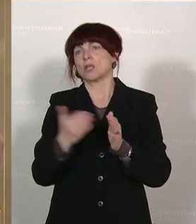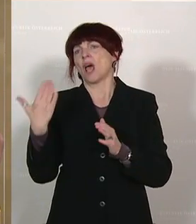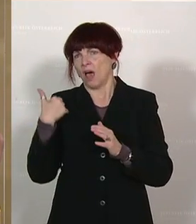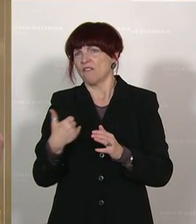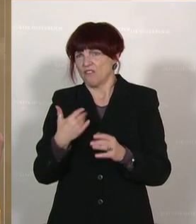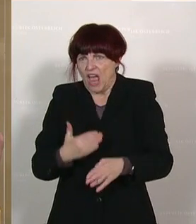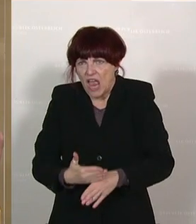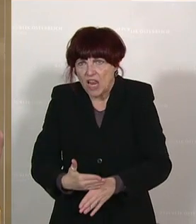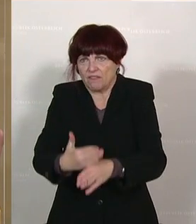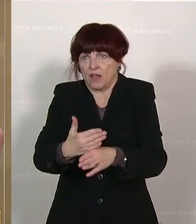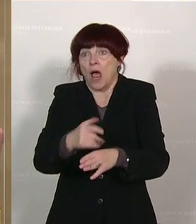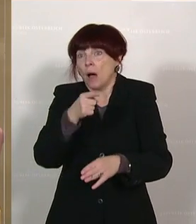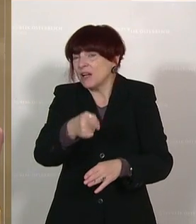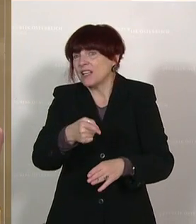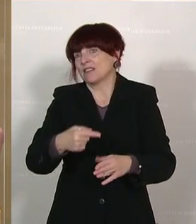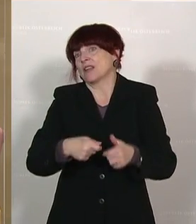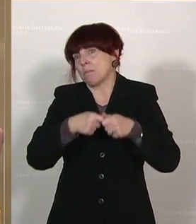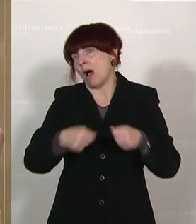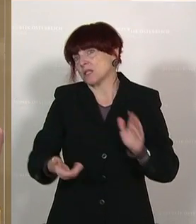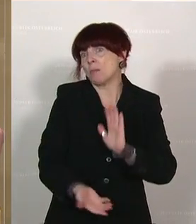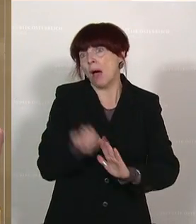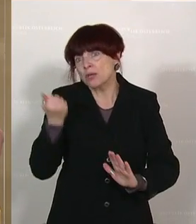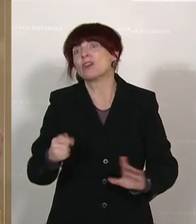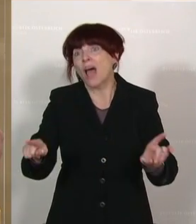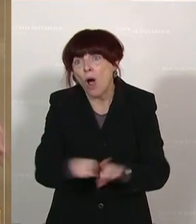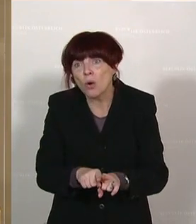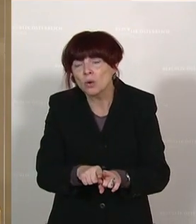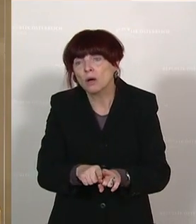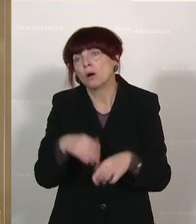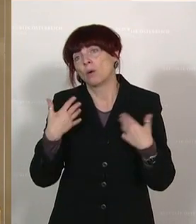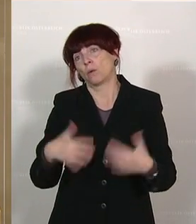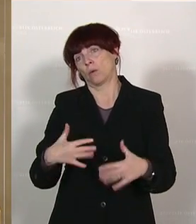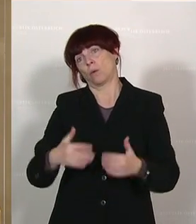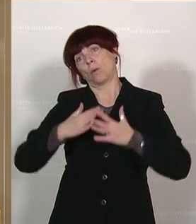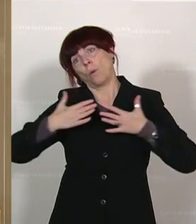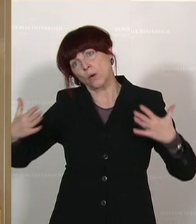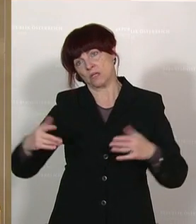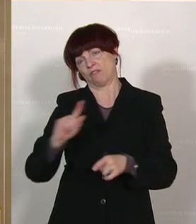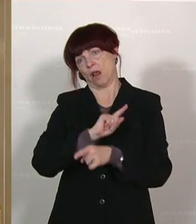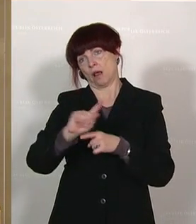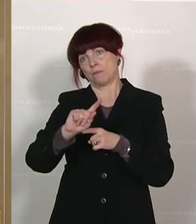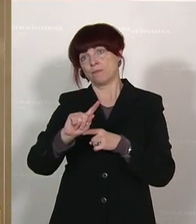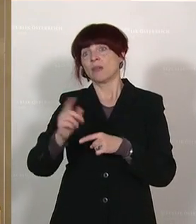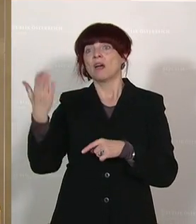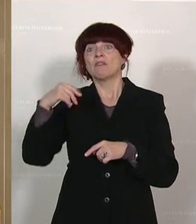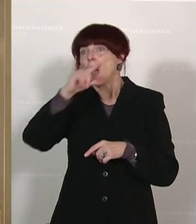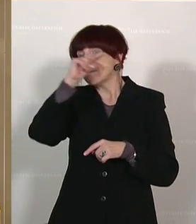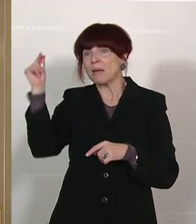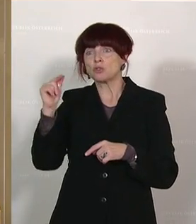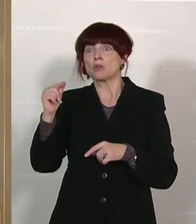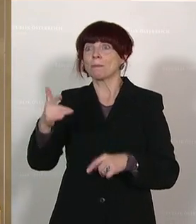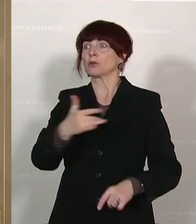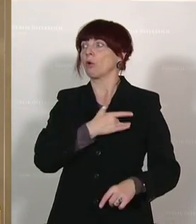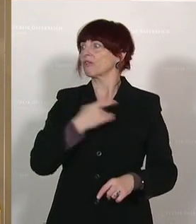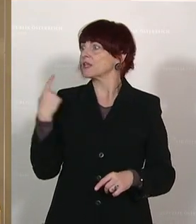Abschaffung dieser Maßnahme war ein Kardinalfehler. Sie haben den betroffenen Menschen die Hoffnung genommen.